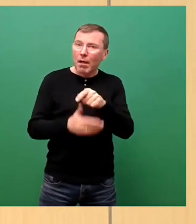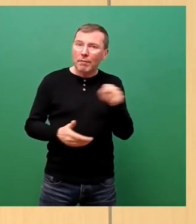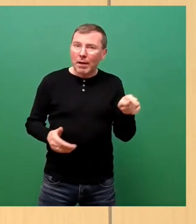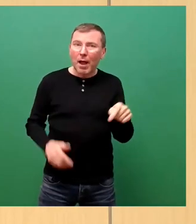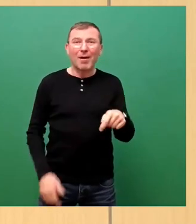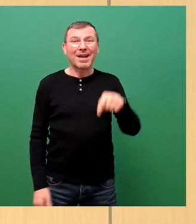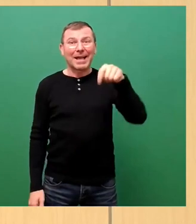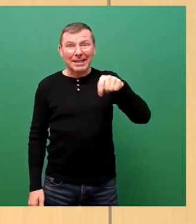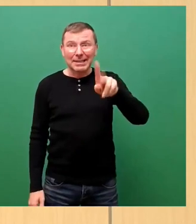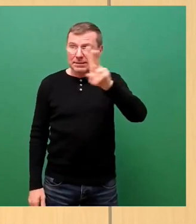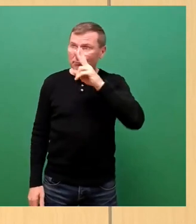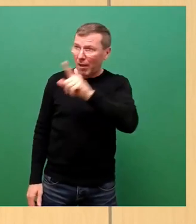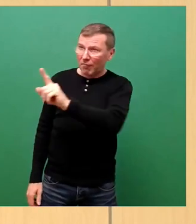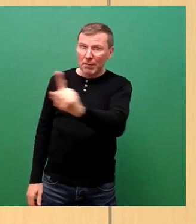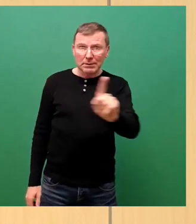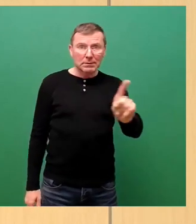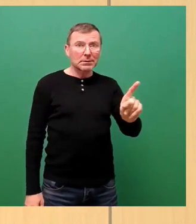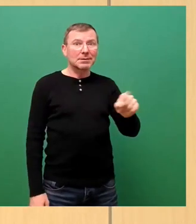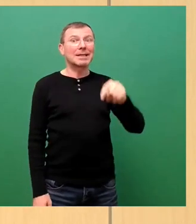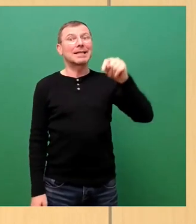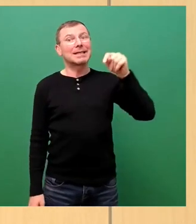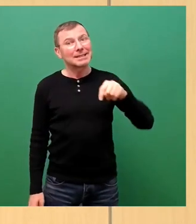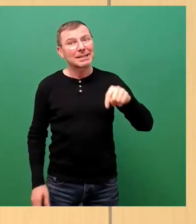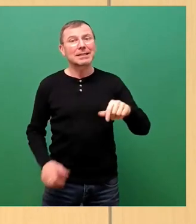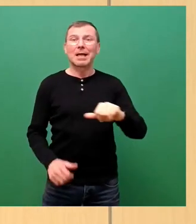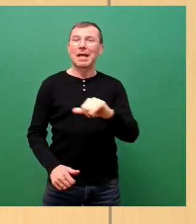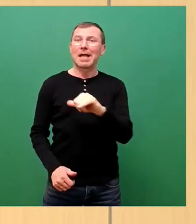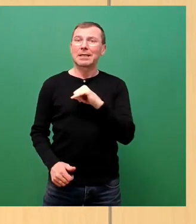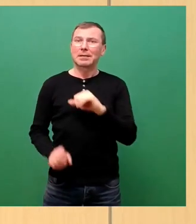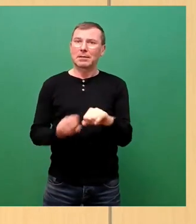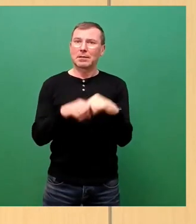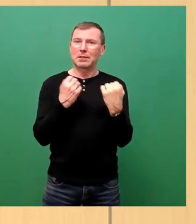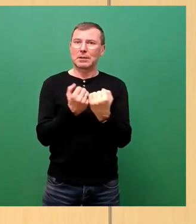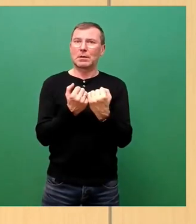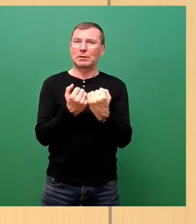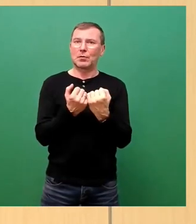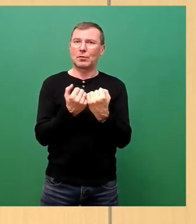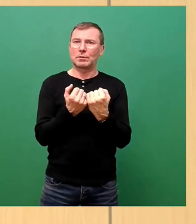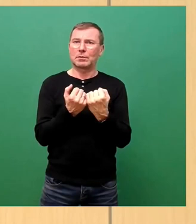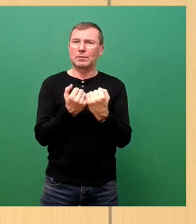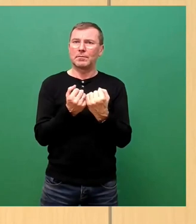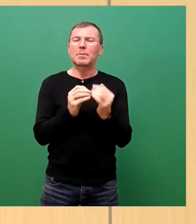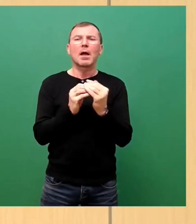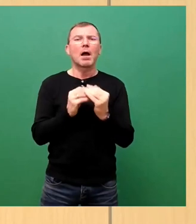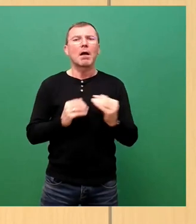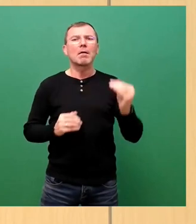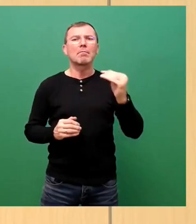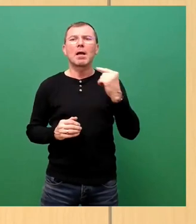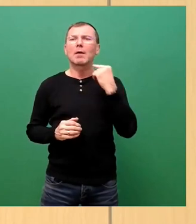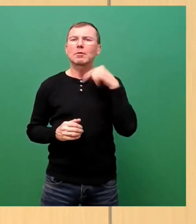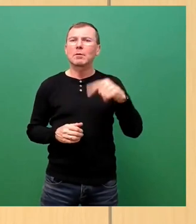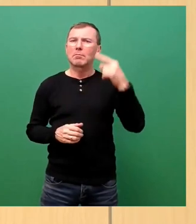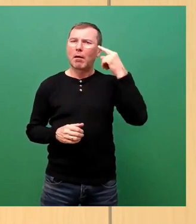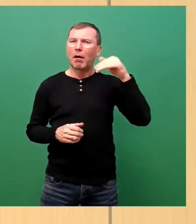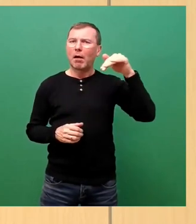aufpassen, jetzt aufpassen, jetzt haben wir die ganz interessante Situation, dass eine Mehrheit im Rat da ist, ohne